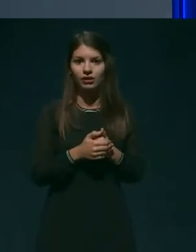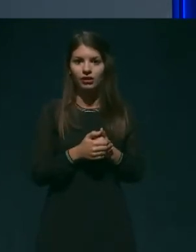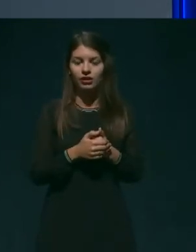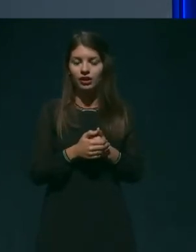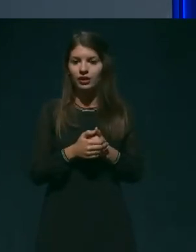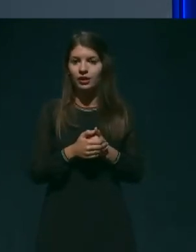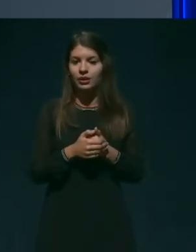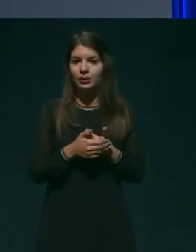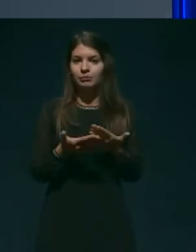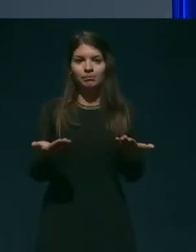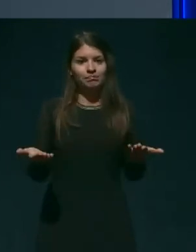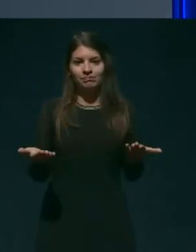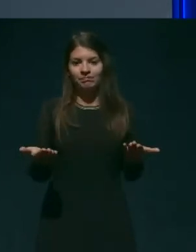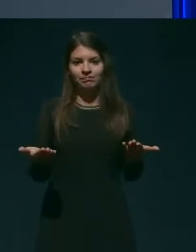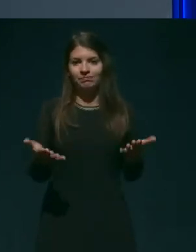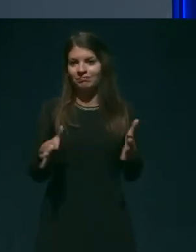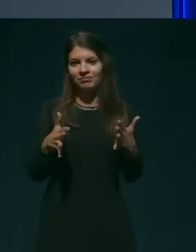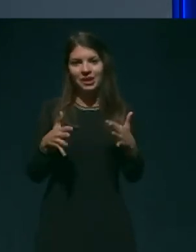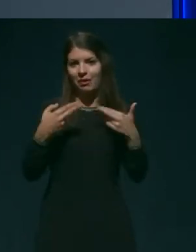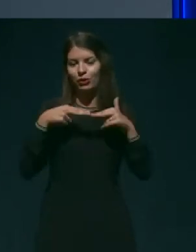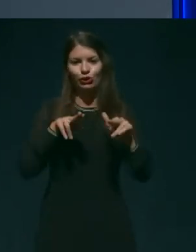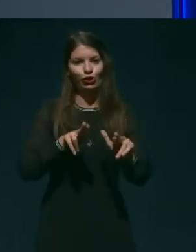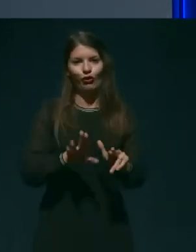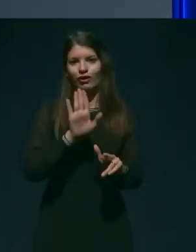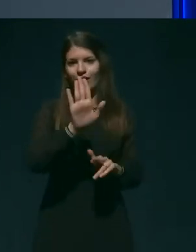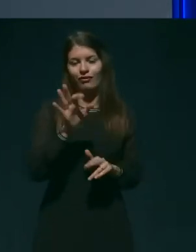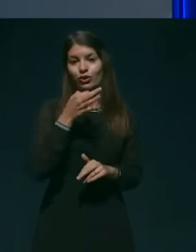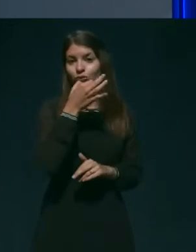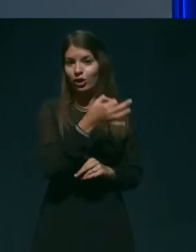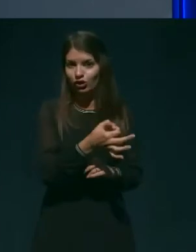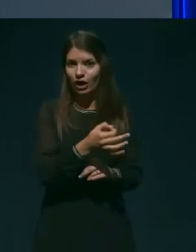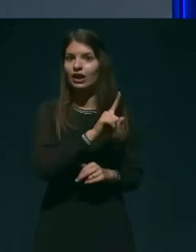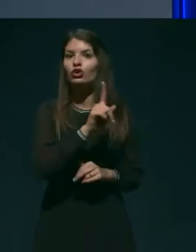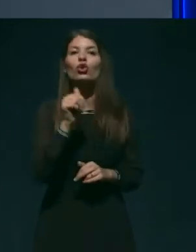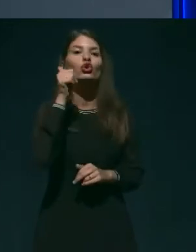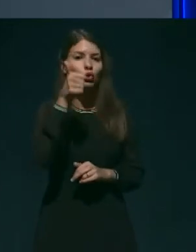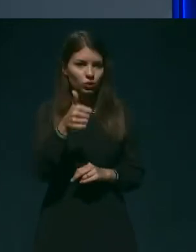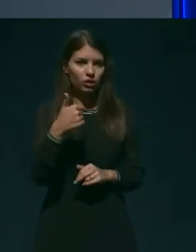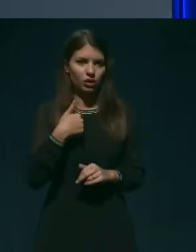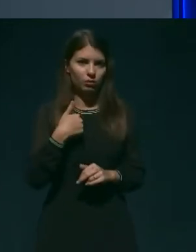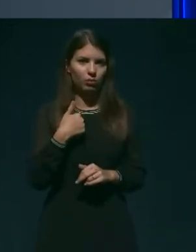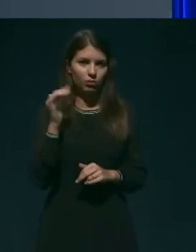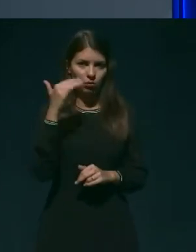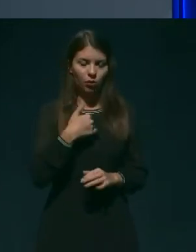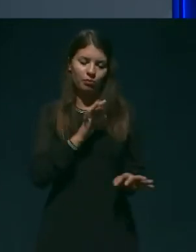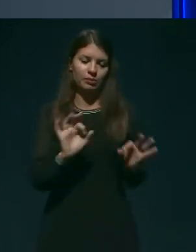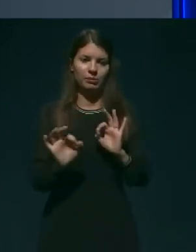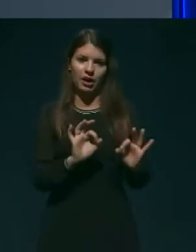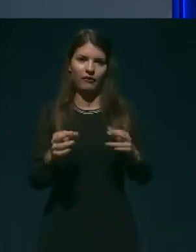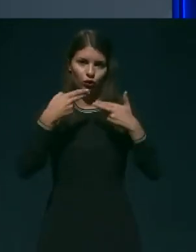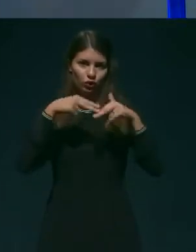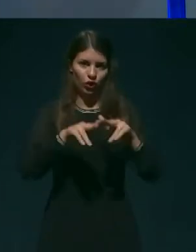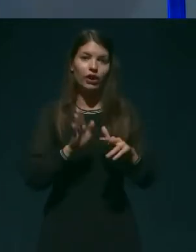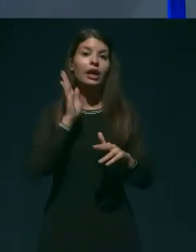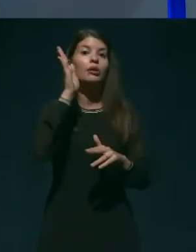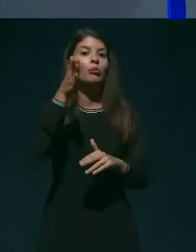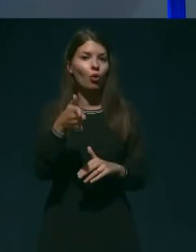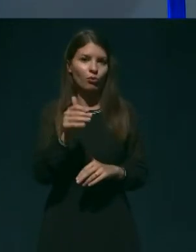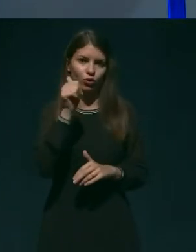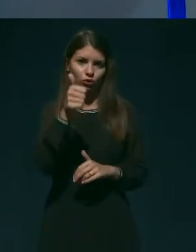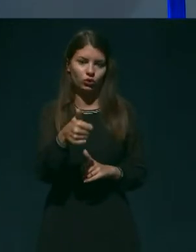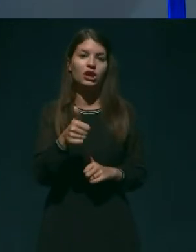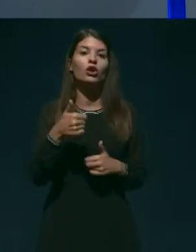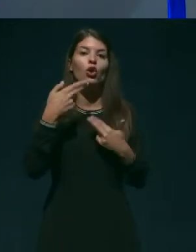Ne znam vam odgovoriti na to vprašanje, ampak do jutri bom imel odgovor in takrat odgovorim. Hvala lepa,